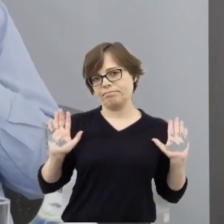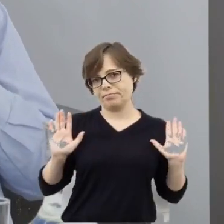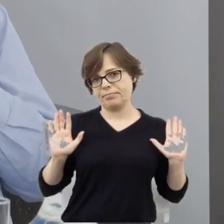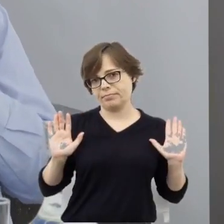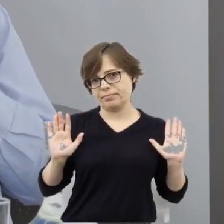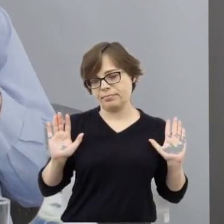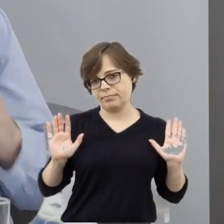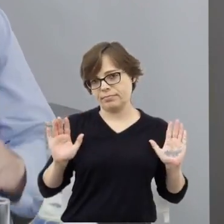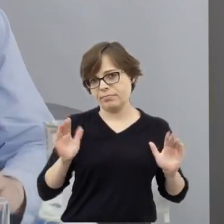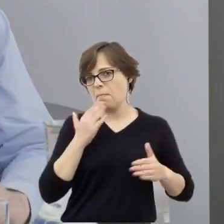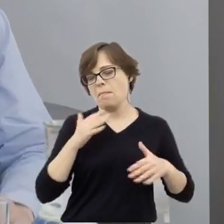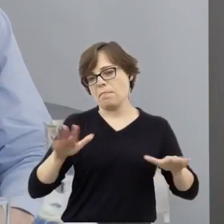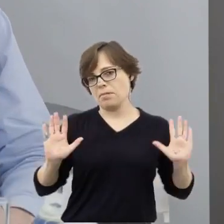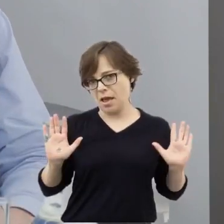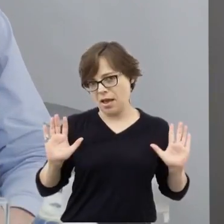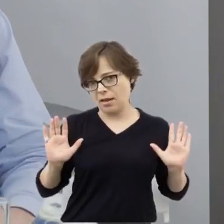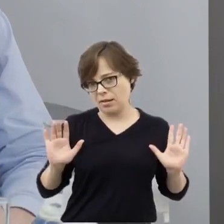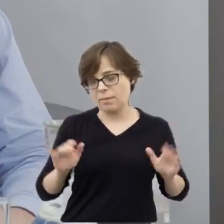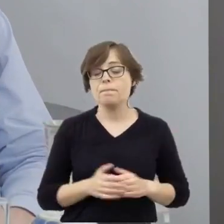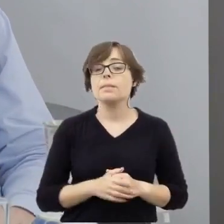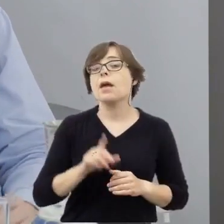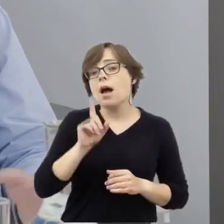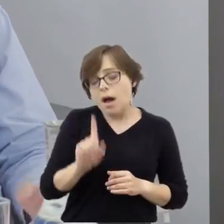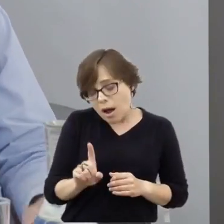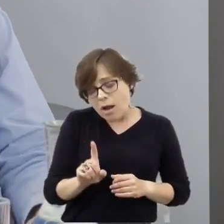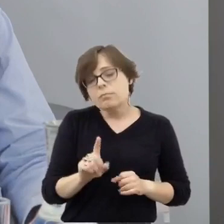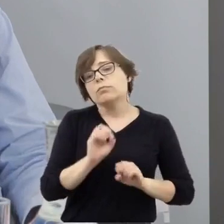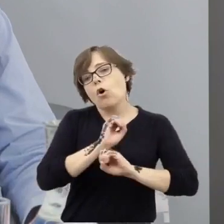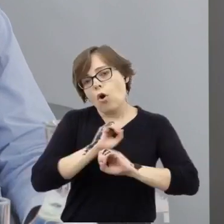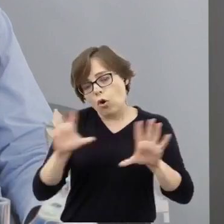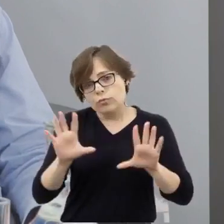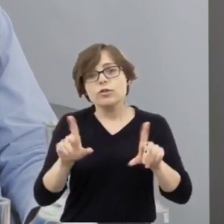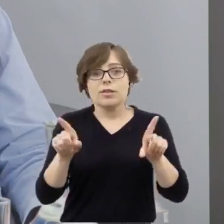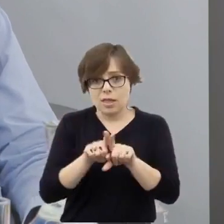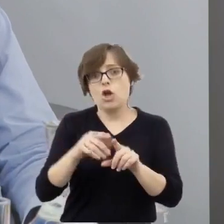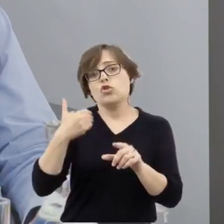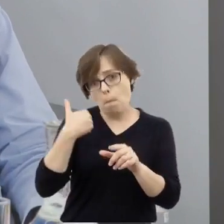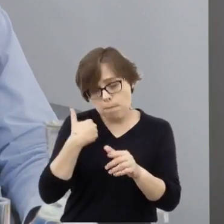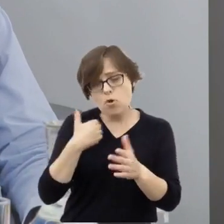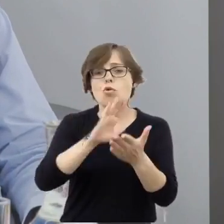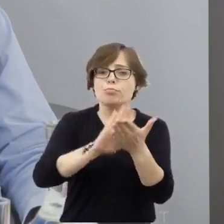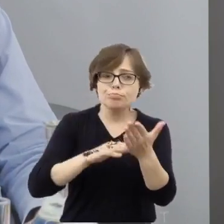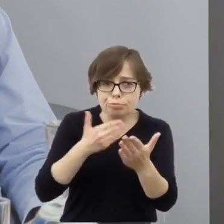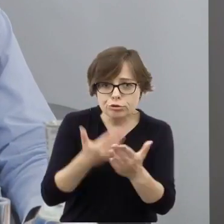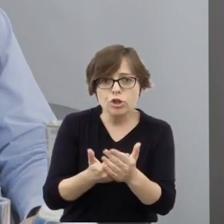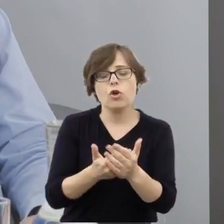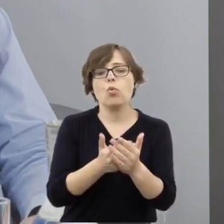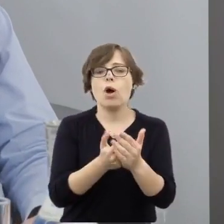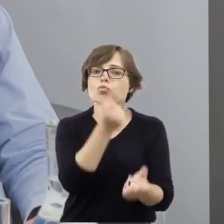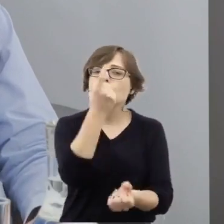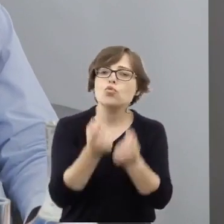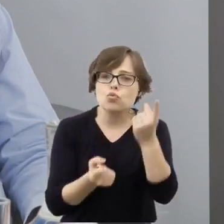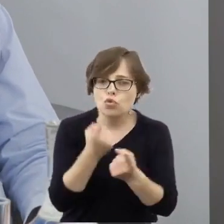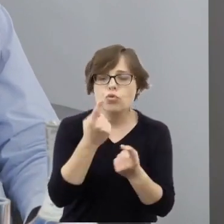mieliśmy też oczywiście przykłady działań solidarnościowych,